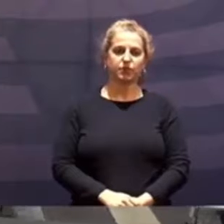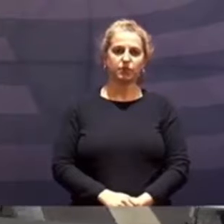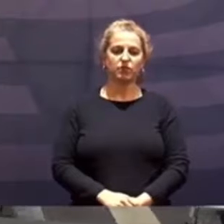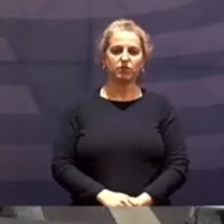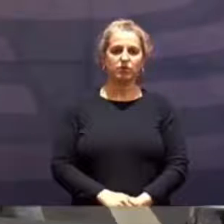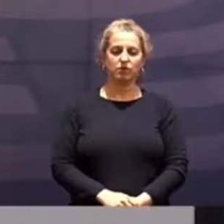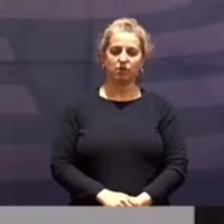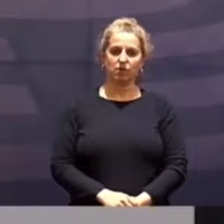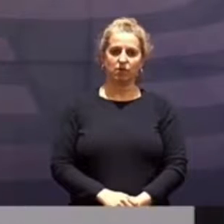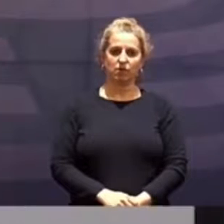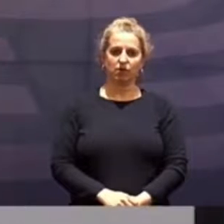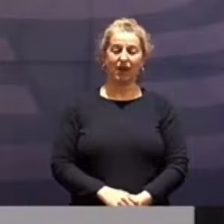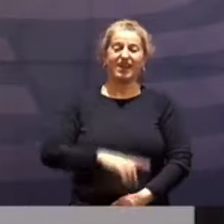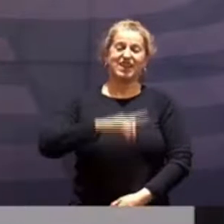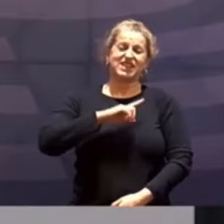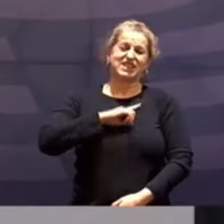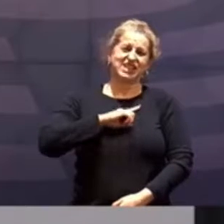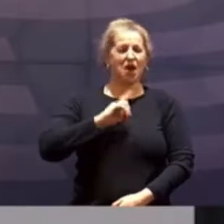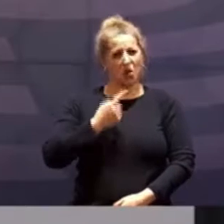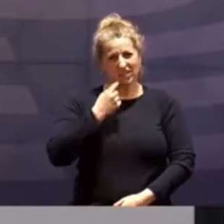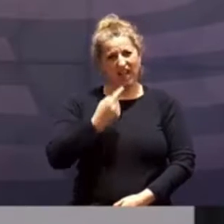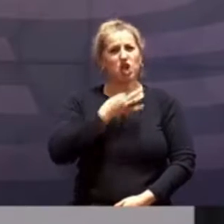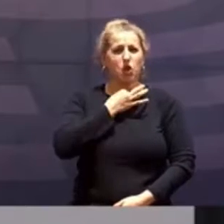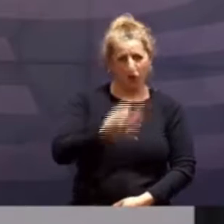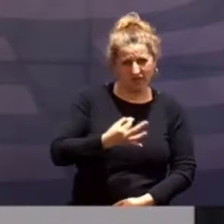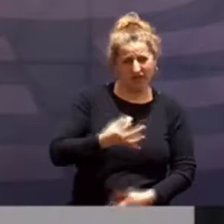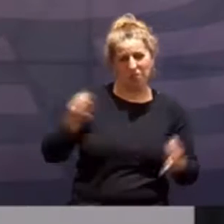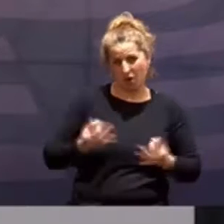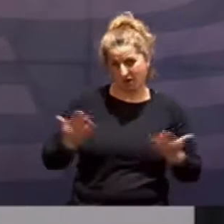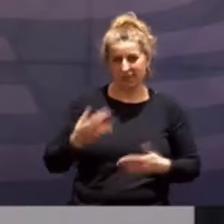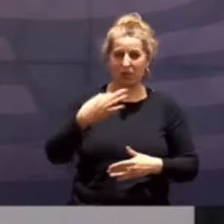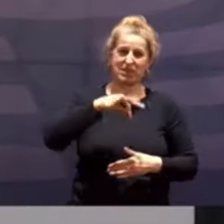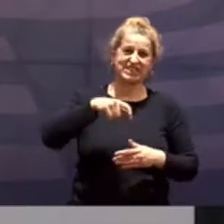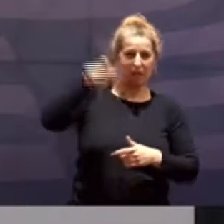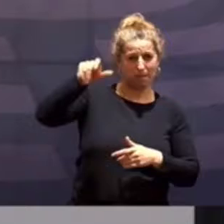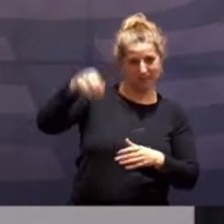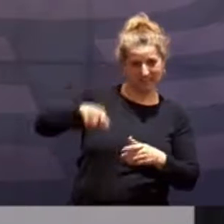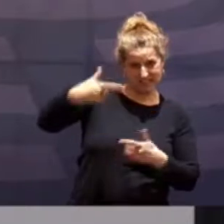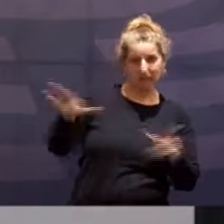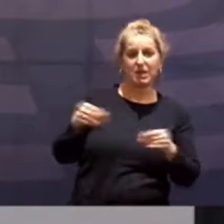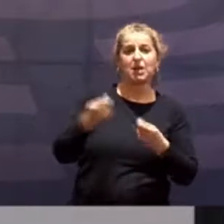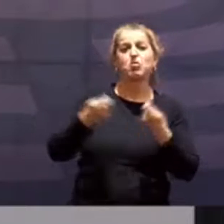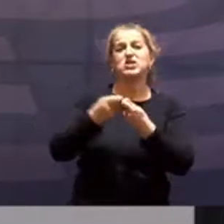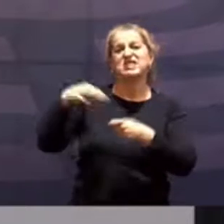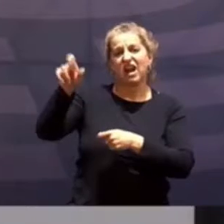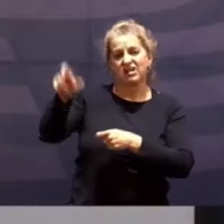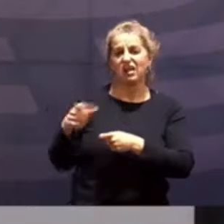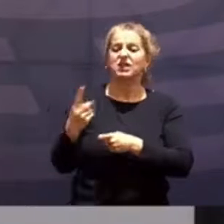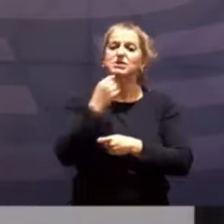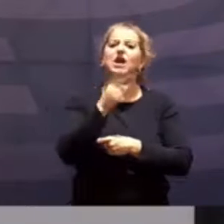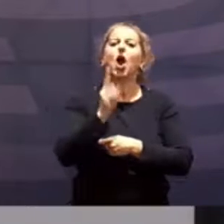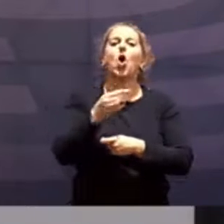Notwendig finde ich es aber auch, dass die Ministerpräsidentinnen und Ministerpräsidenten gemeinsam mit der Bundeskanzlerin eine sogenannte Notbremse